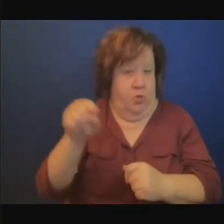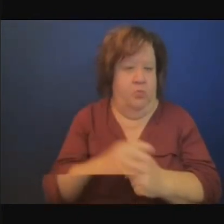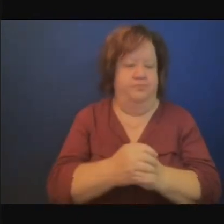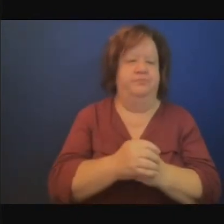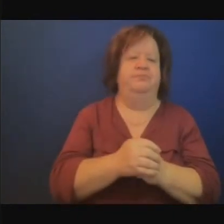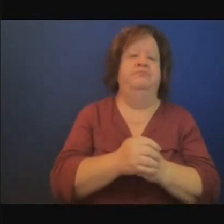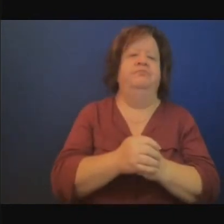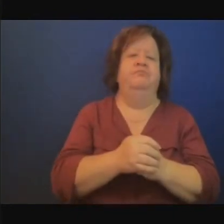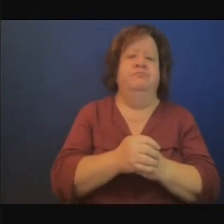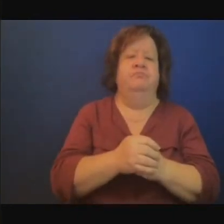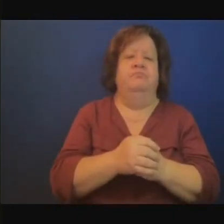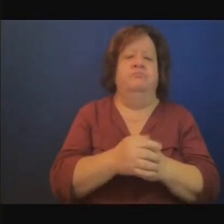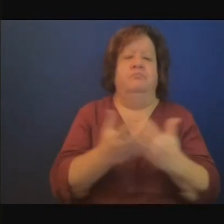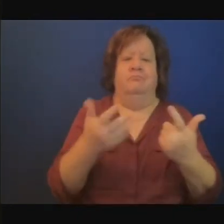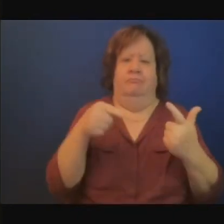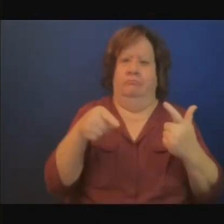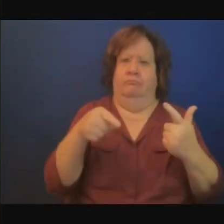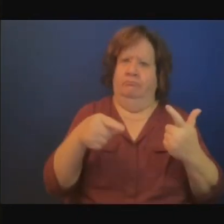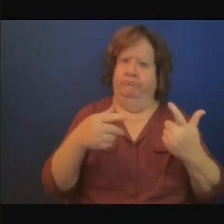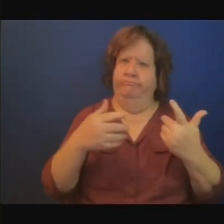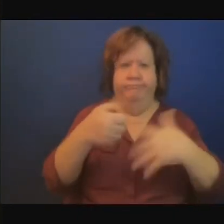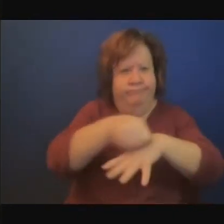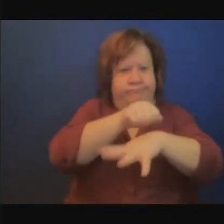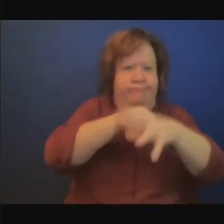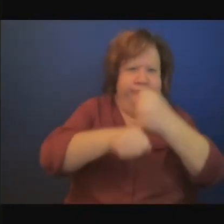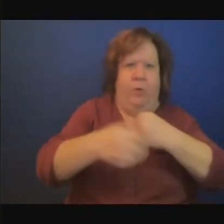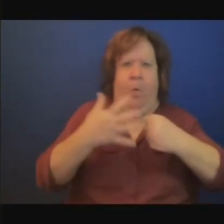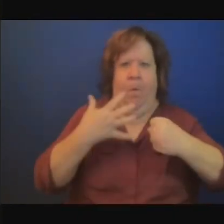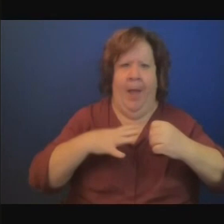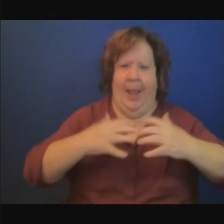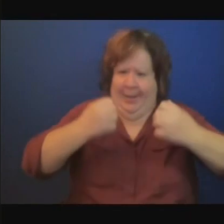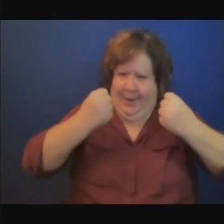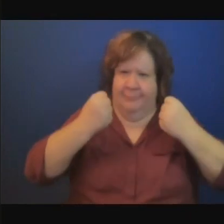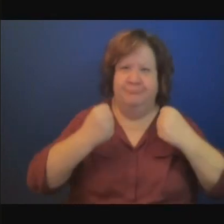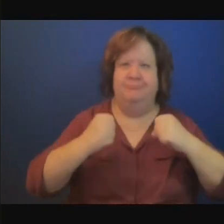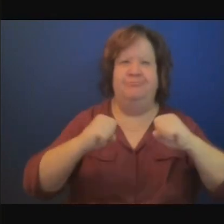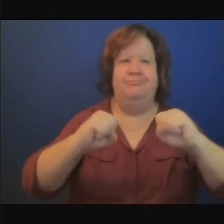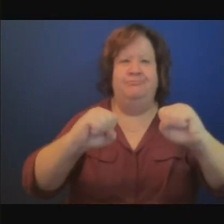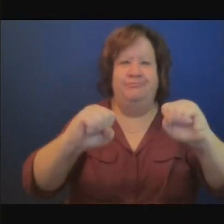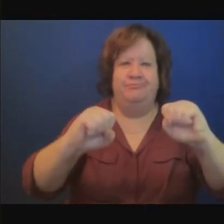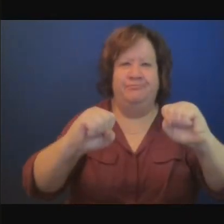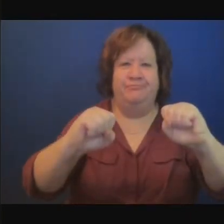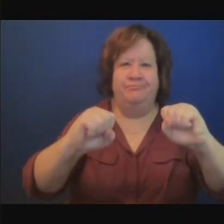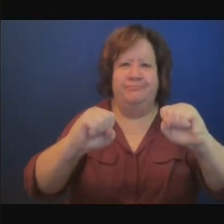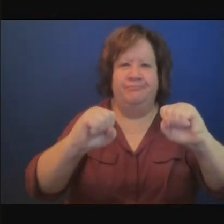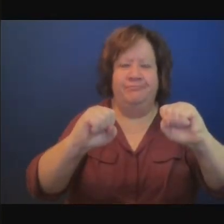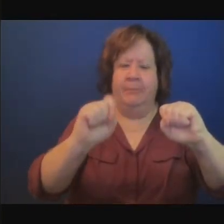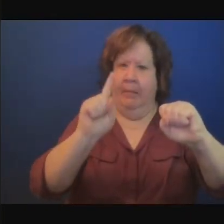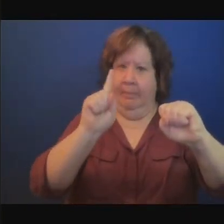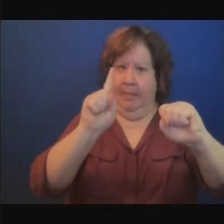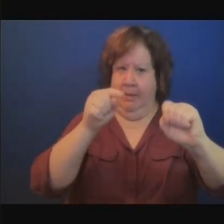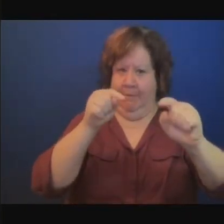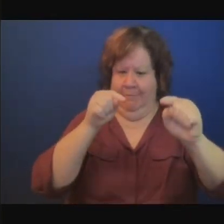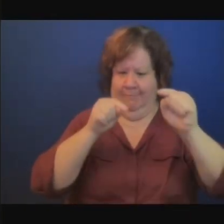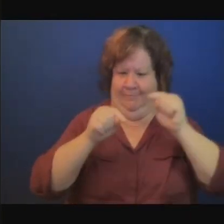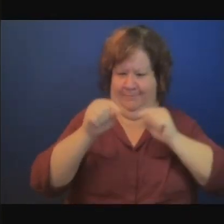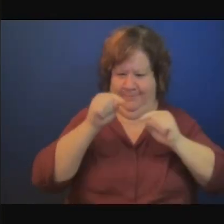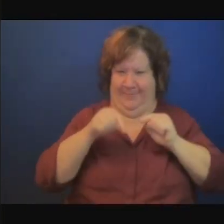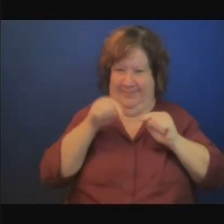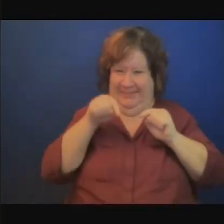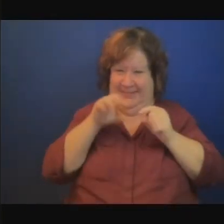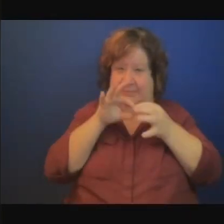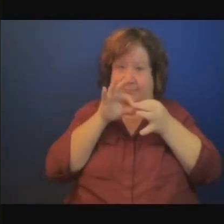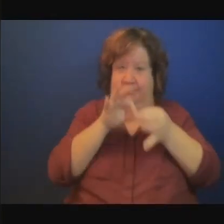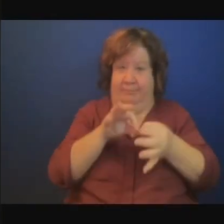et cela permettrait de faire avancer la feuille de route sur les CDN que nous avons mises en place l